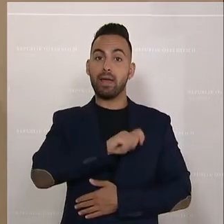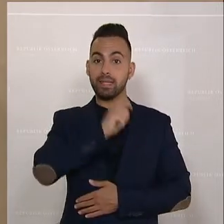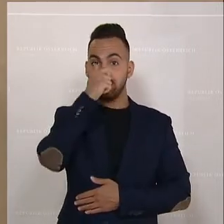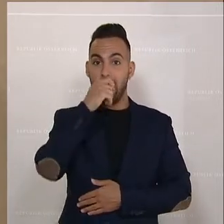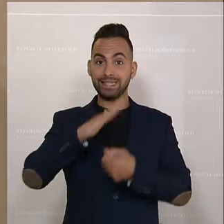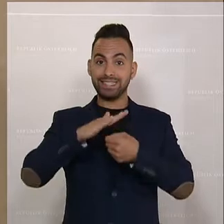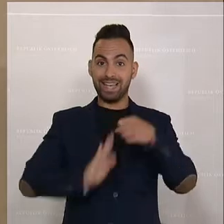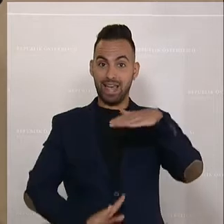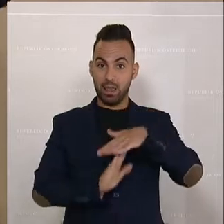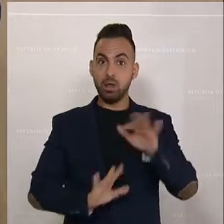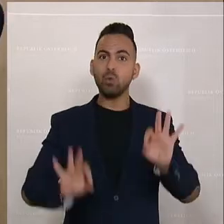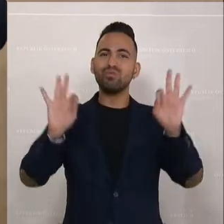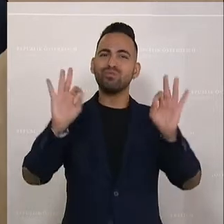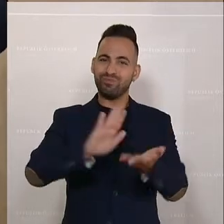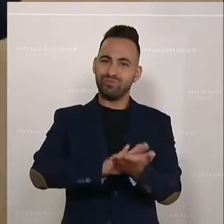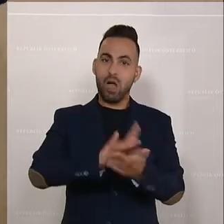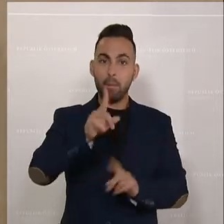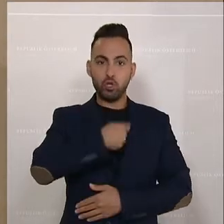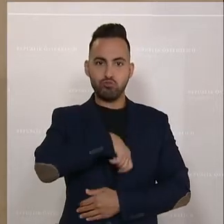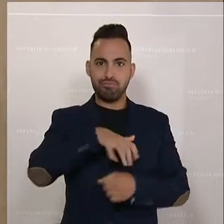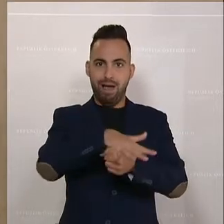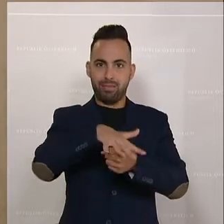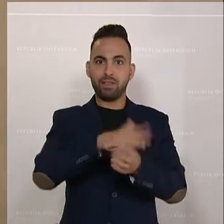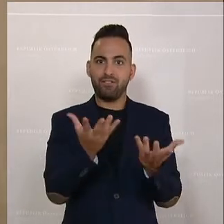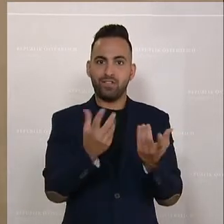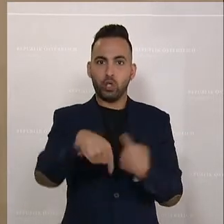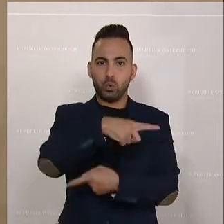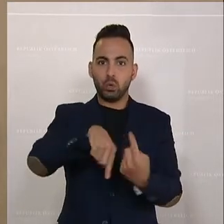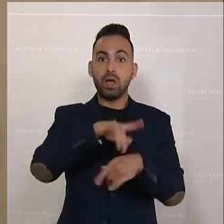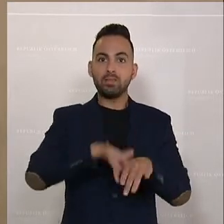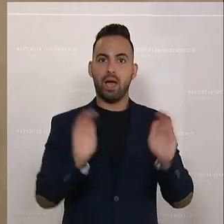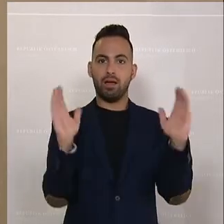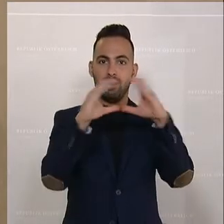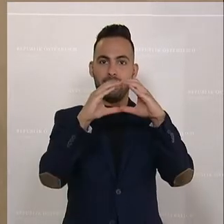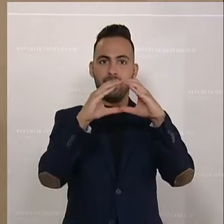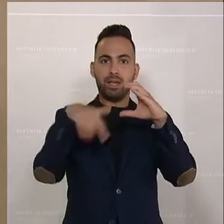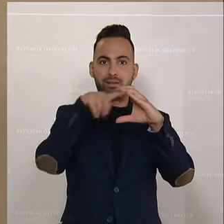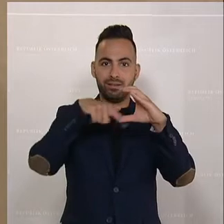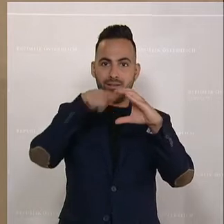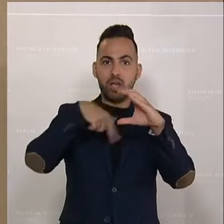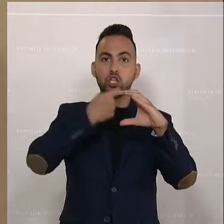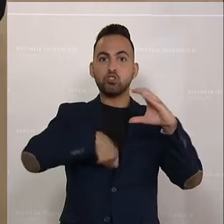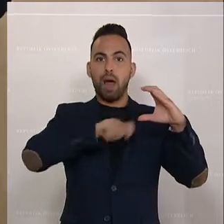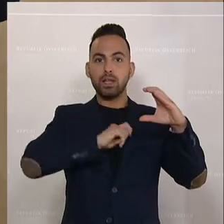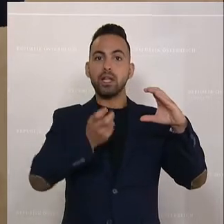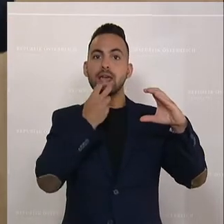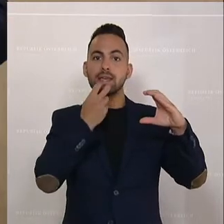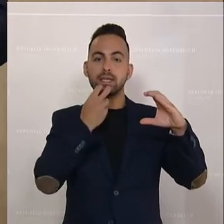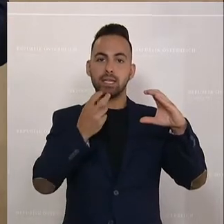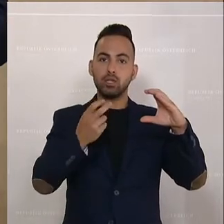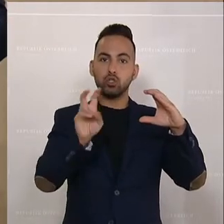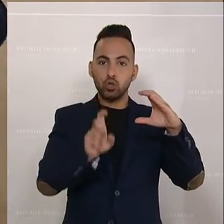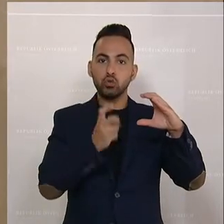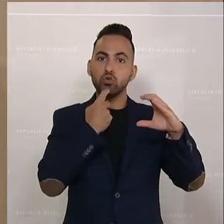ist schon eine tolle Geschichte, aber wirkt halt in Spanien, weil wir dort einen geschlossenen Energiemarkt haben, einen geschlossenen Strommarkt haben und so, dass das nichts